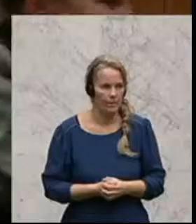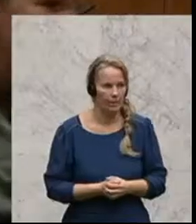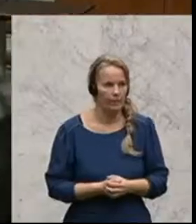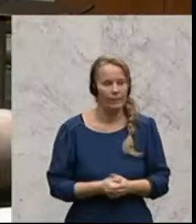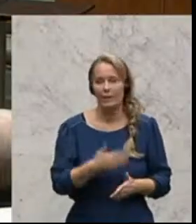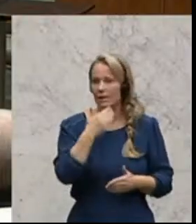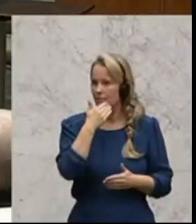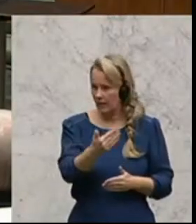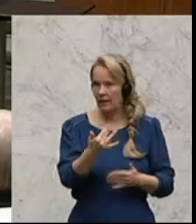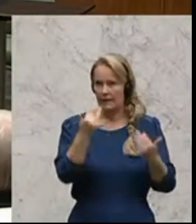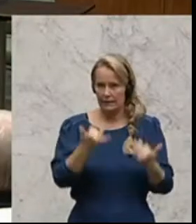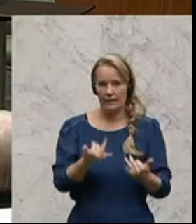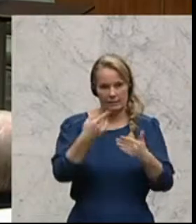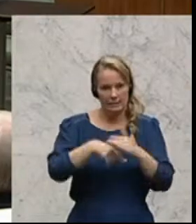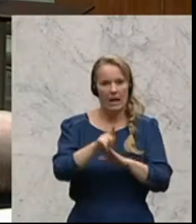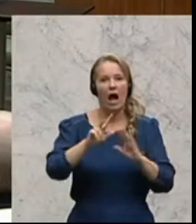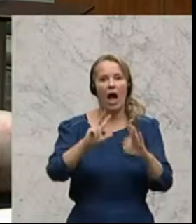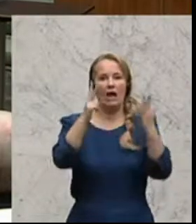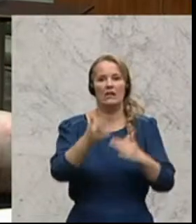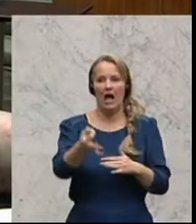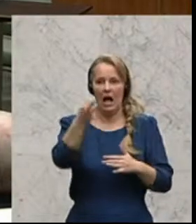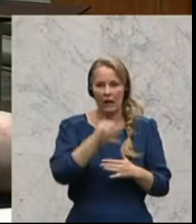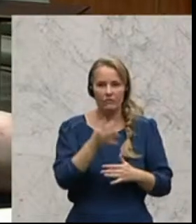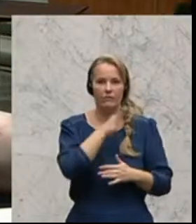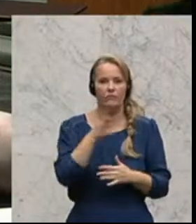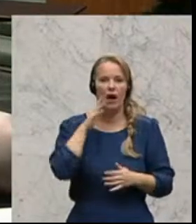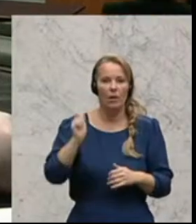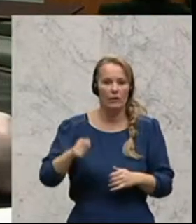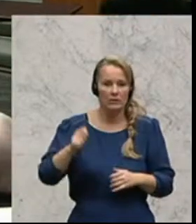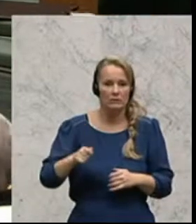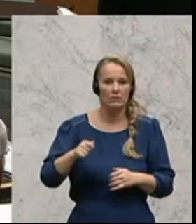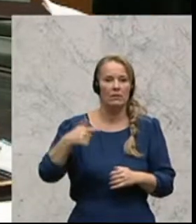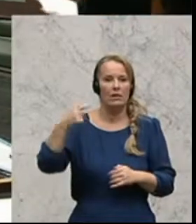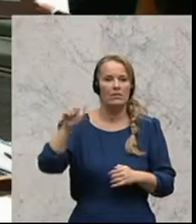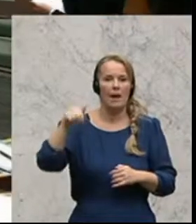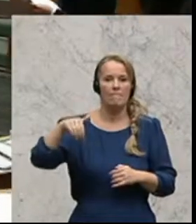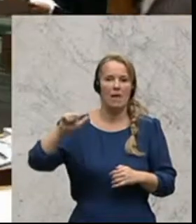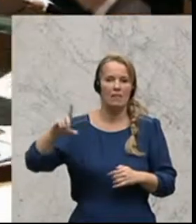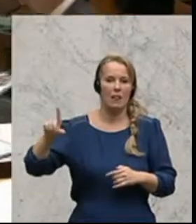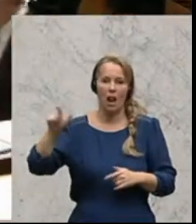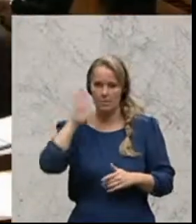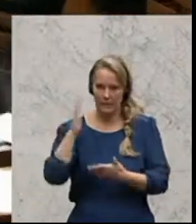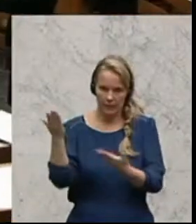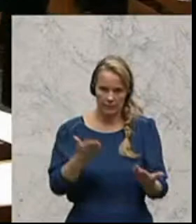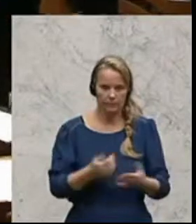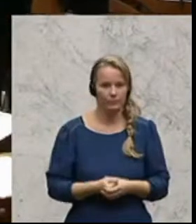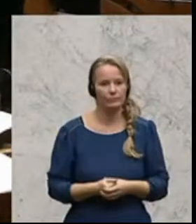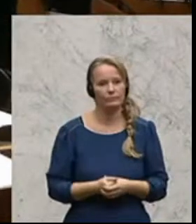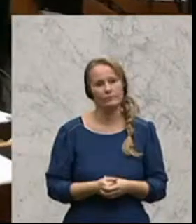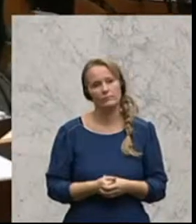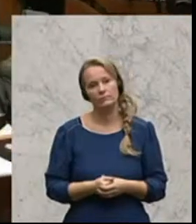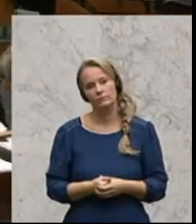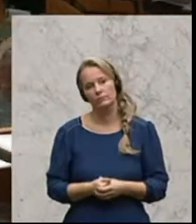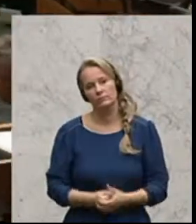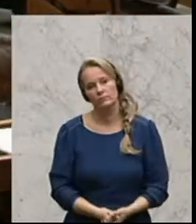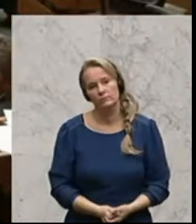Danke. Wir gelangen nunmehr zur achten Anfrage der Frau Abgeordneten Gabriele Tamandl. Bitte um Ihre Fragestellung. Gabriele Tamandl ist